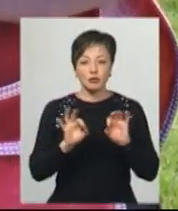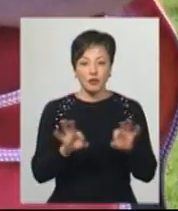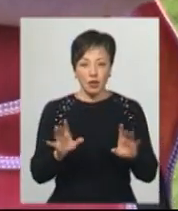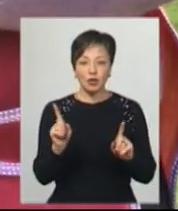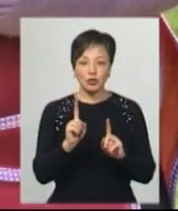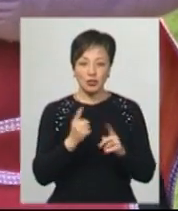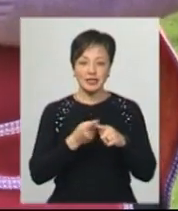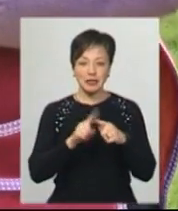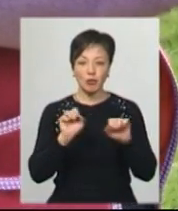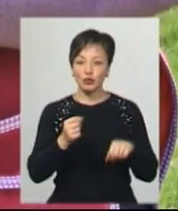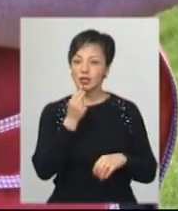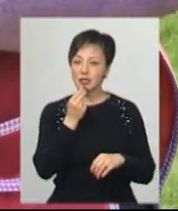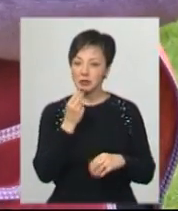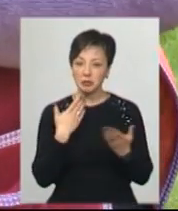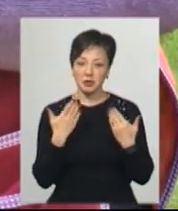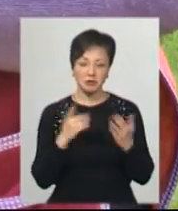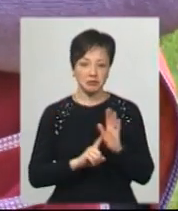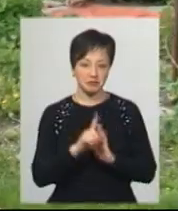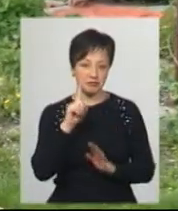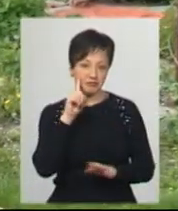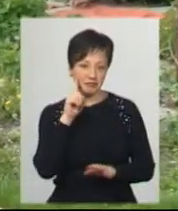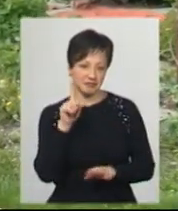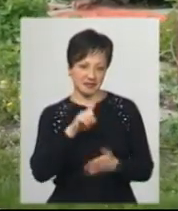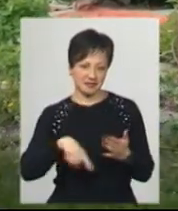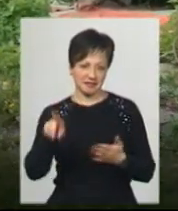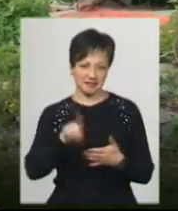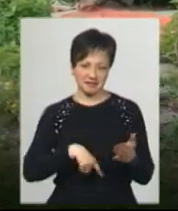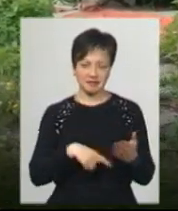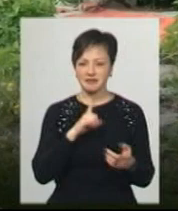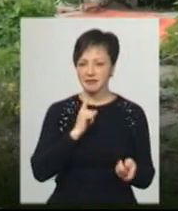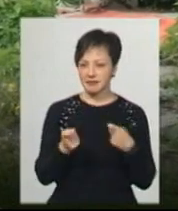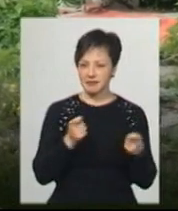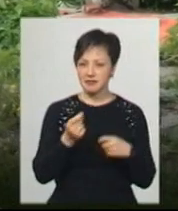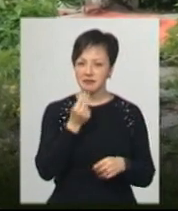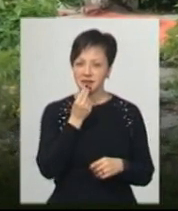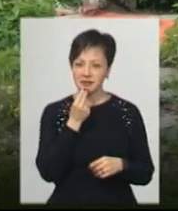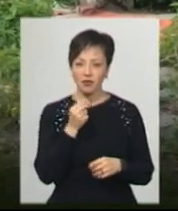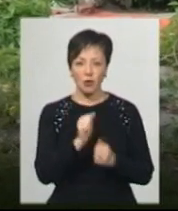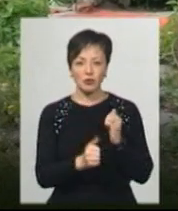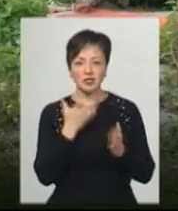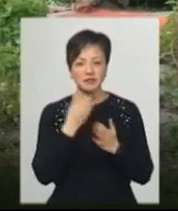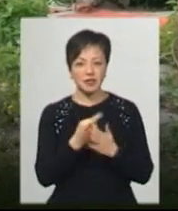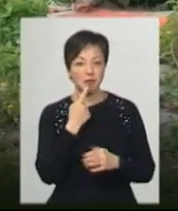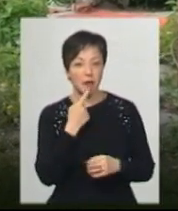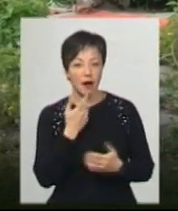до того, що холодок можна їсти, поставилася спочатку з недовірою. Осторожно, звісно, спробувала, бо у кожного свій смак.